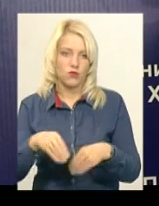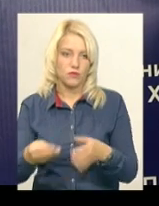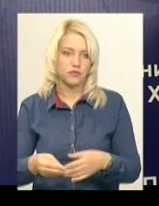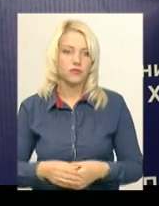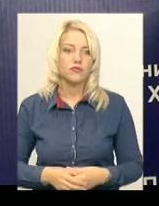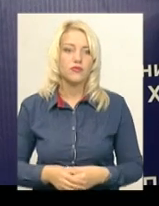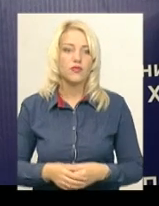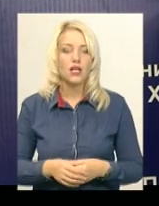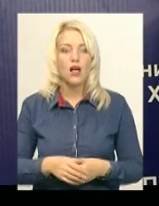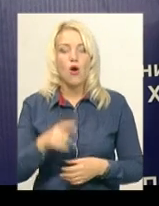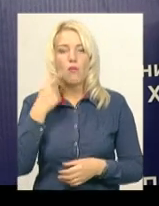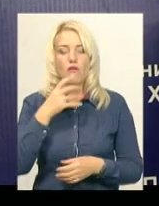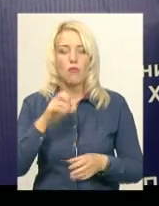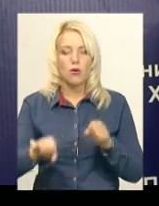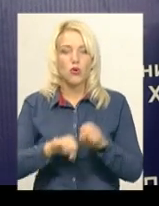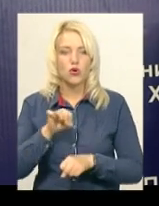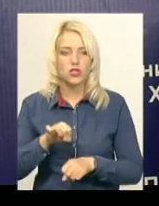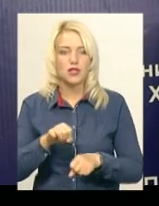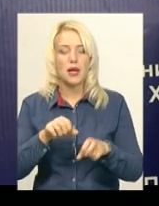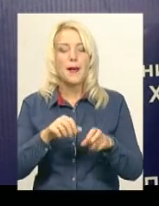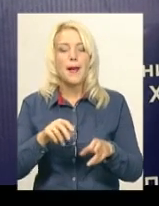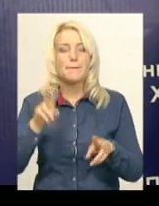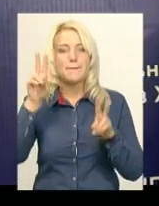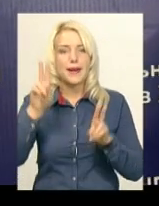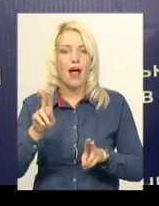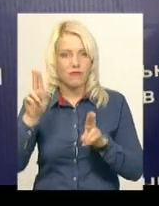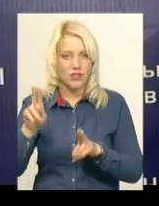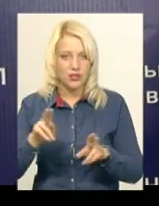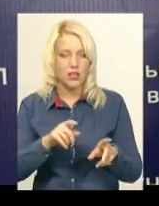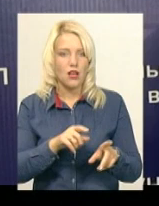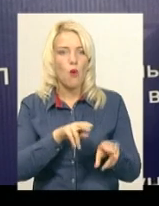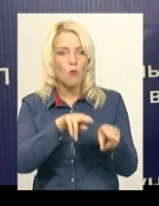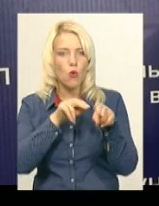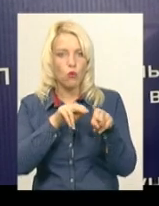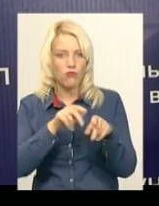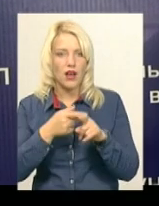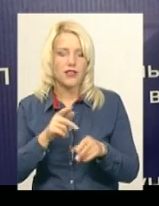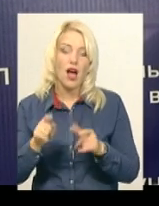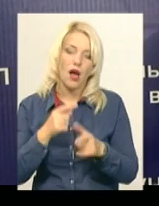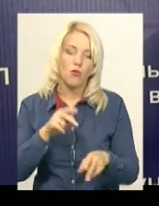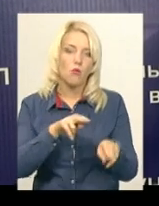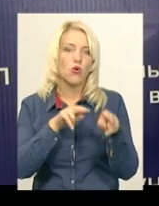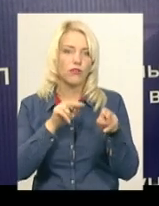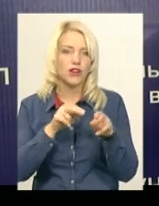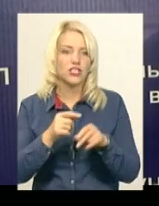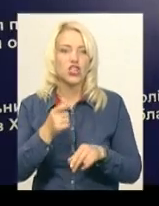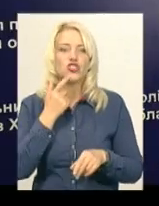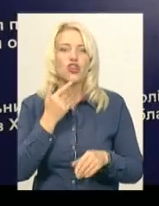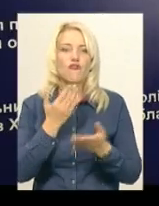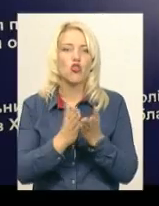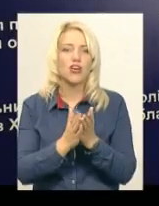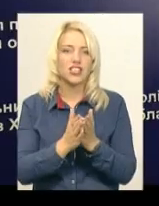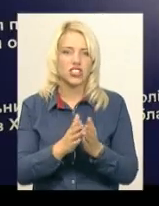про порушення правил полювання, про незаконне полювання або полювання на червонокнижних тварин.